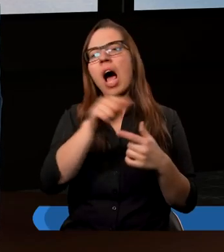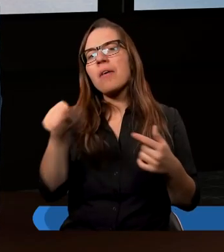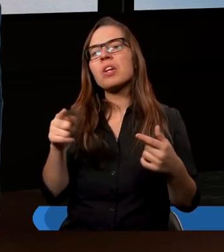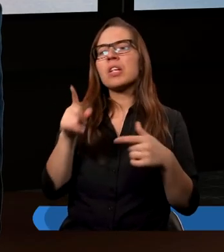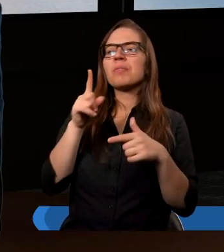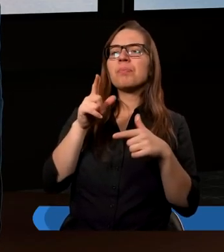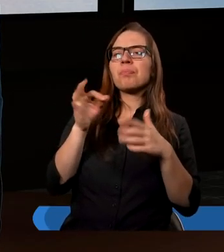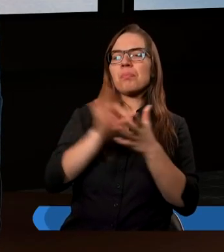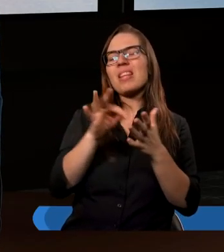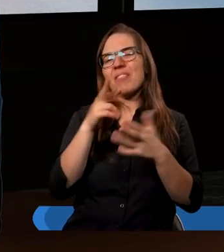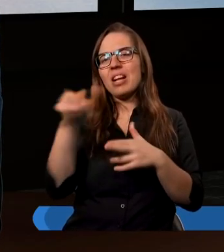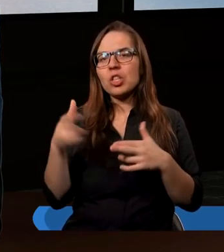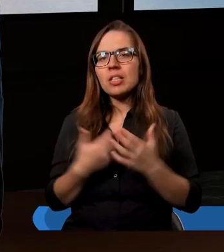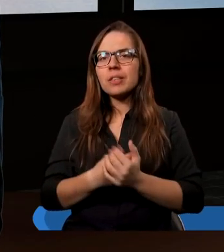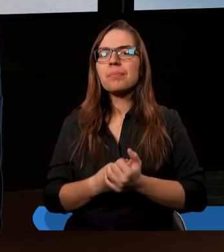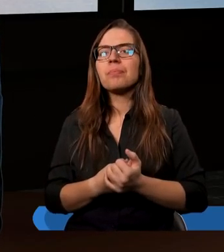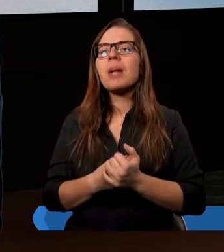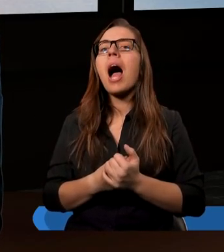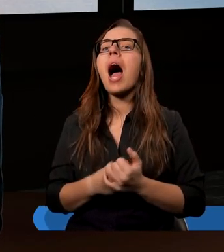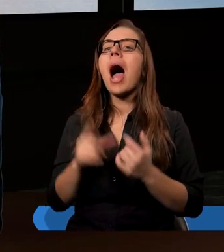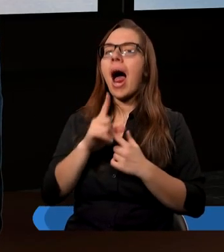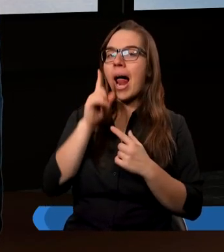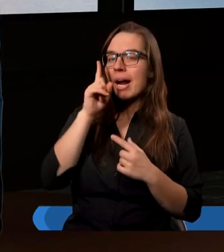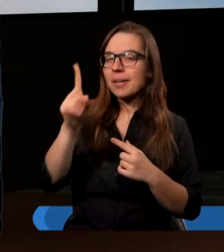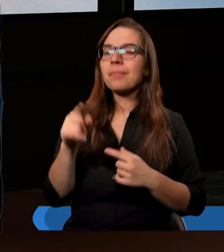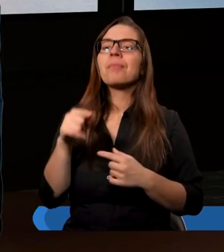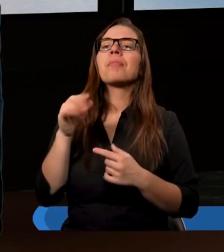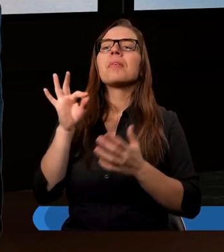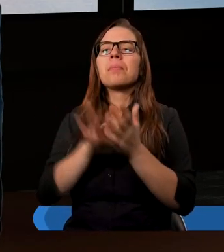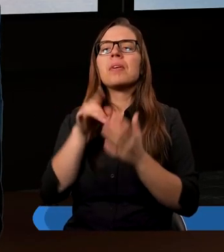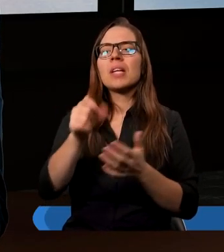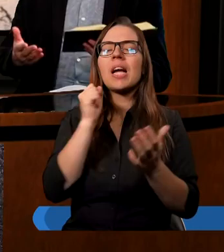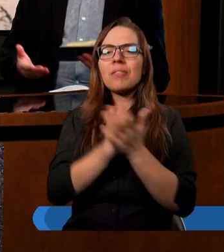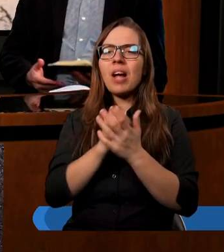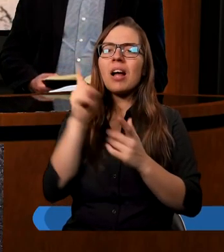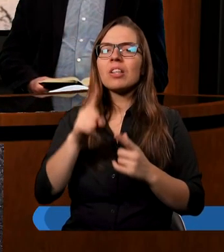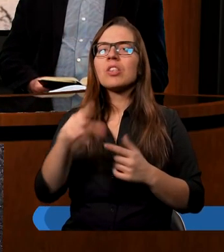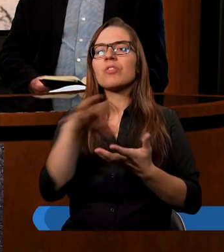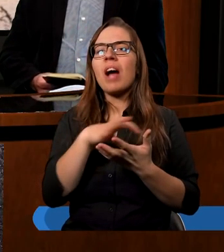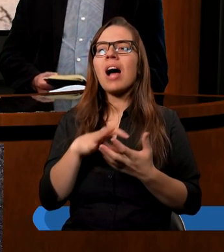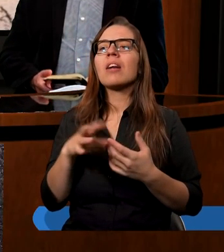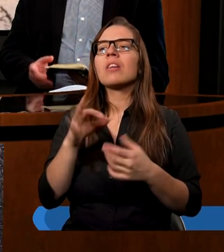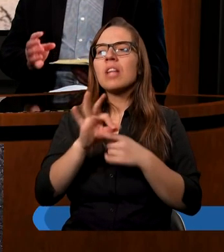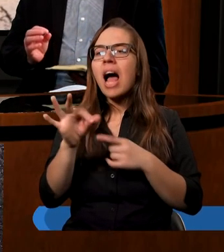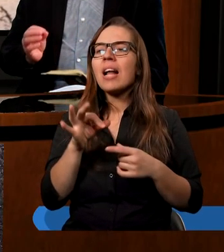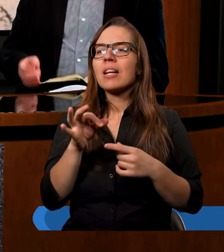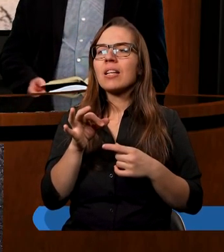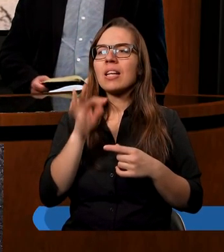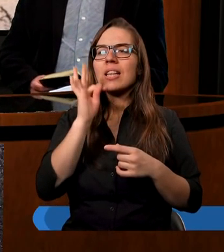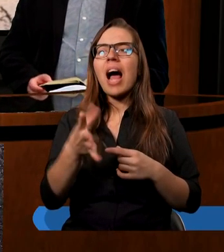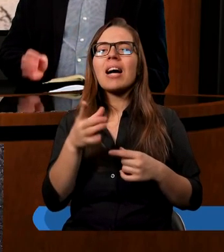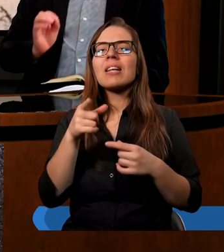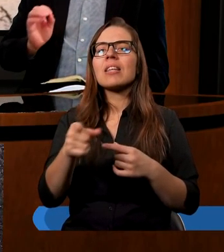się, wkładasz wysiłek i tak dalej. Ale ja patrzę to inaczej na ten świat. Ten świat jest doczesny, jest chwilowy. To jest